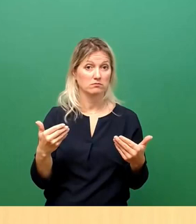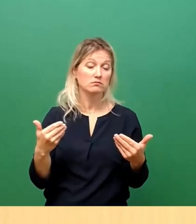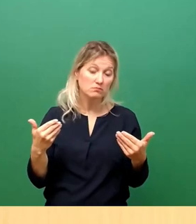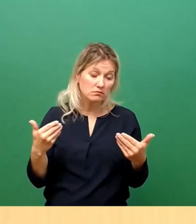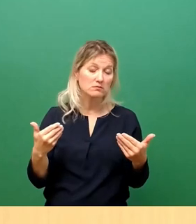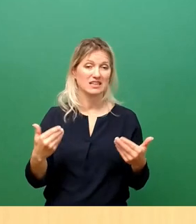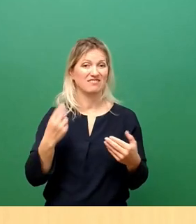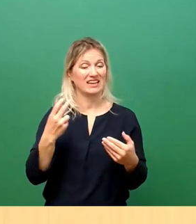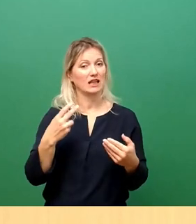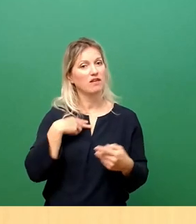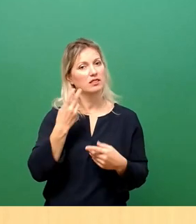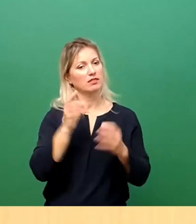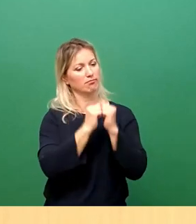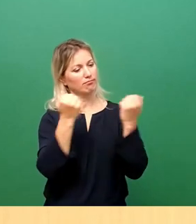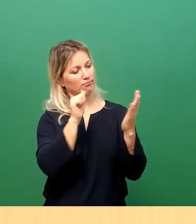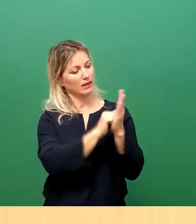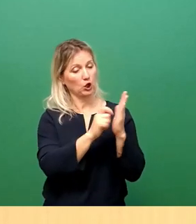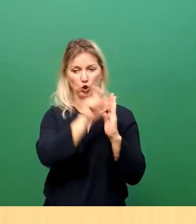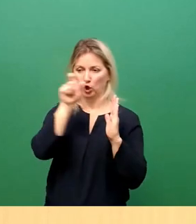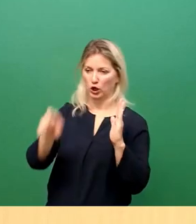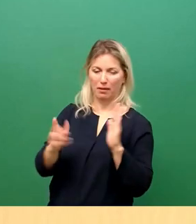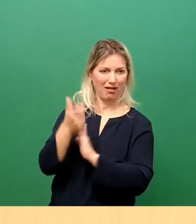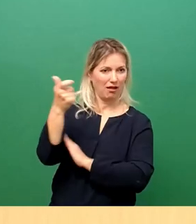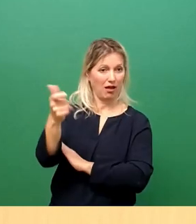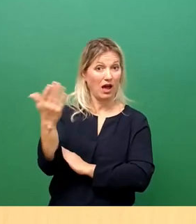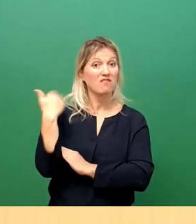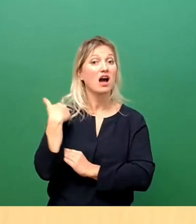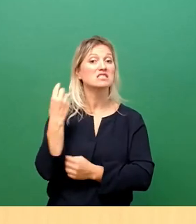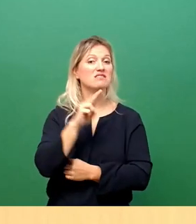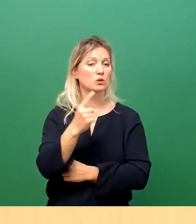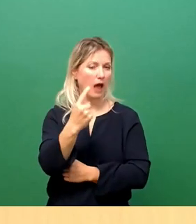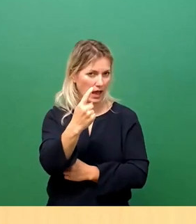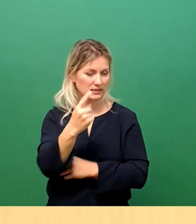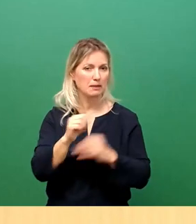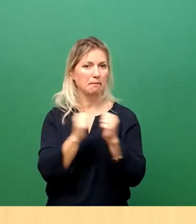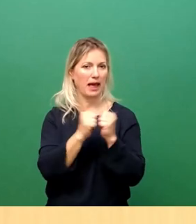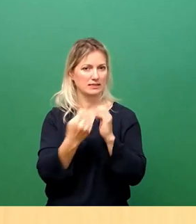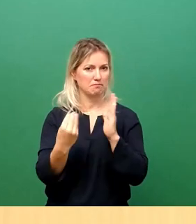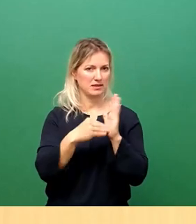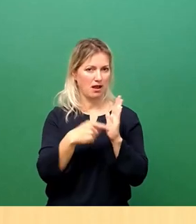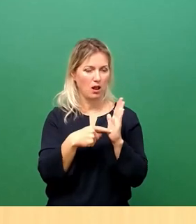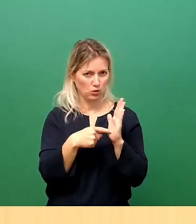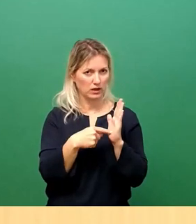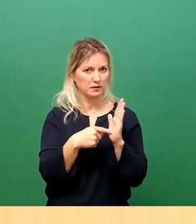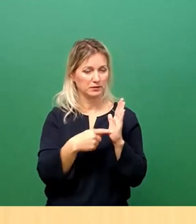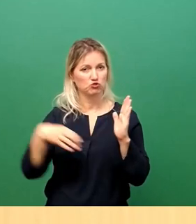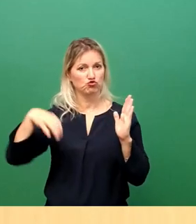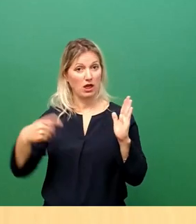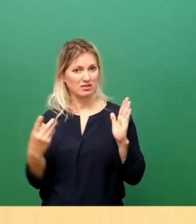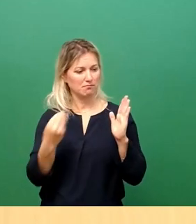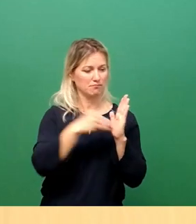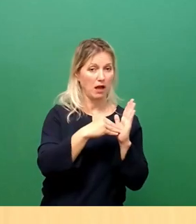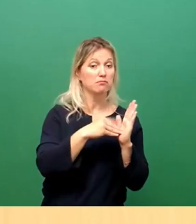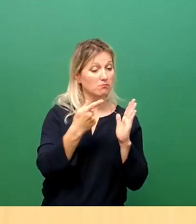die Königsbrücker. 2001 gab es eine Pressemitteilung der Stadt. Die Königsbrücker Straße ist eine Straße für alle